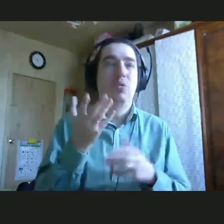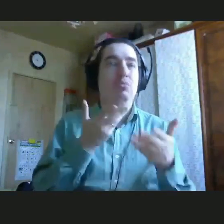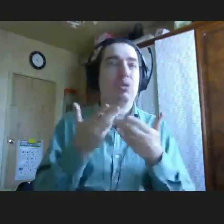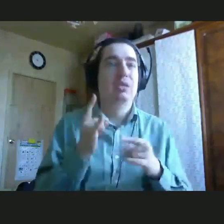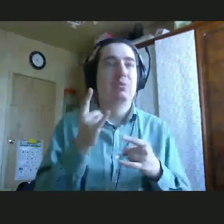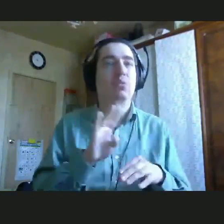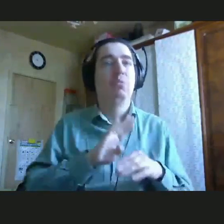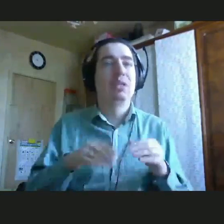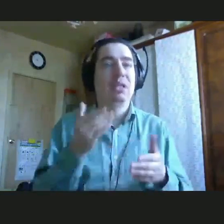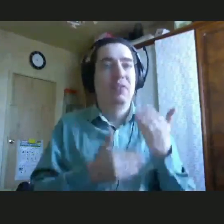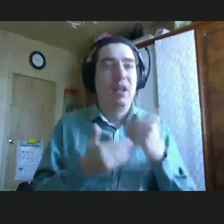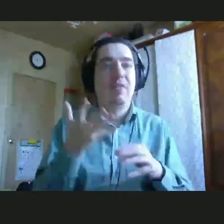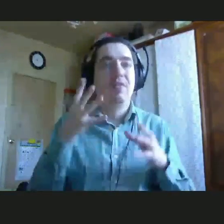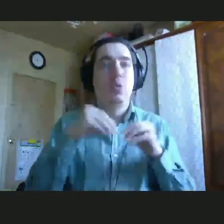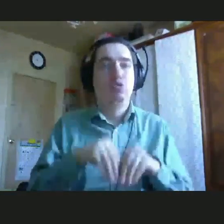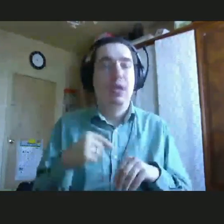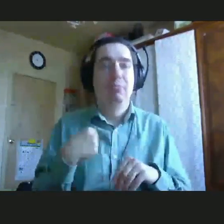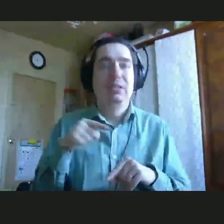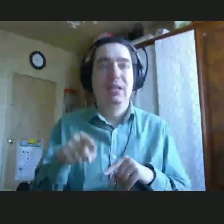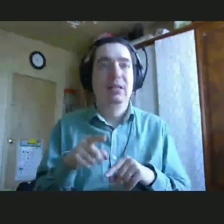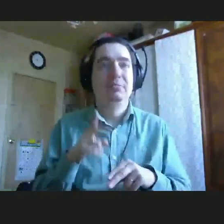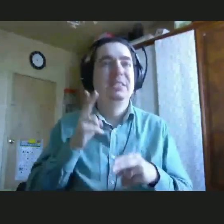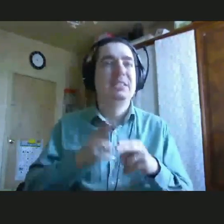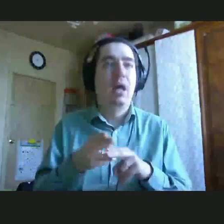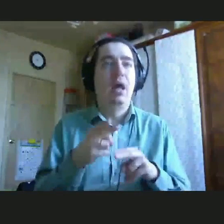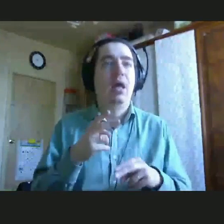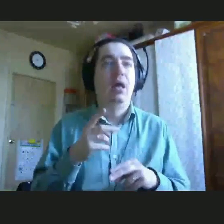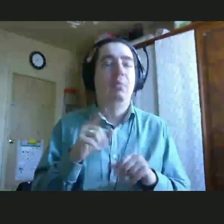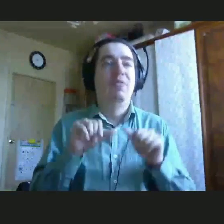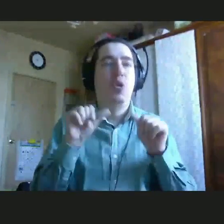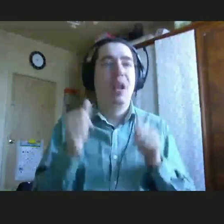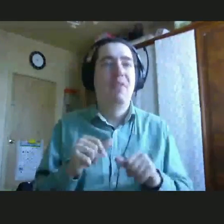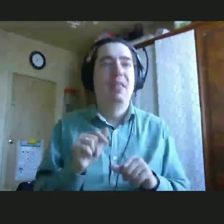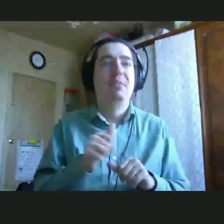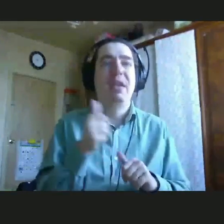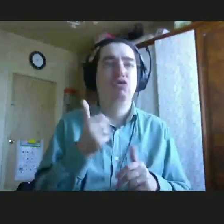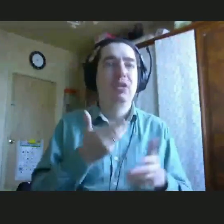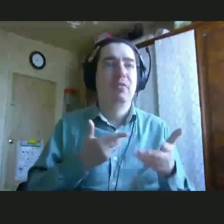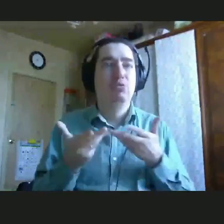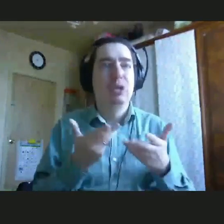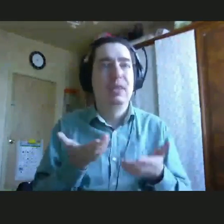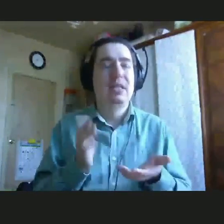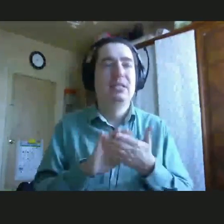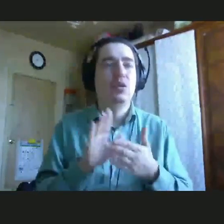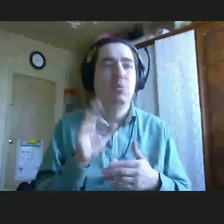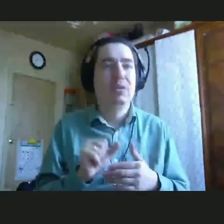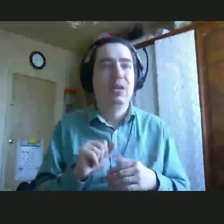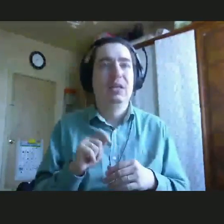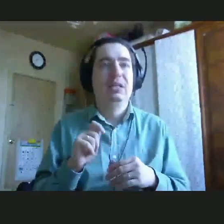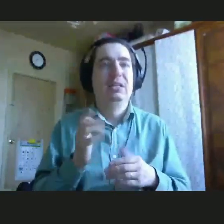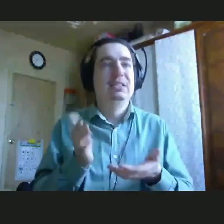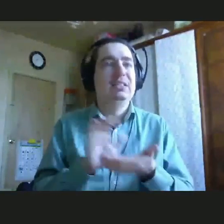но в то же время мы здесь пресекаем формирование первичных социальных навыков, да, первичного общения, знакомства, заведения